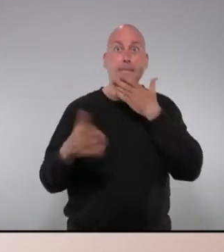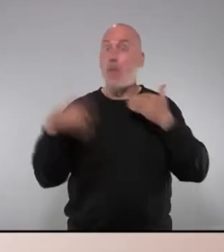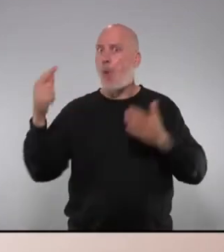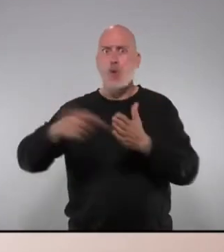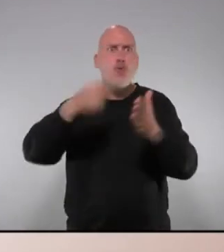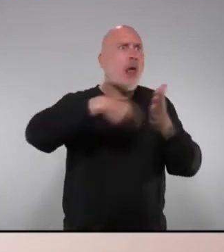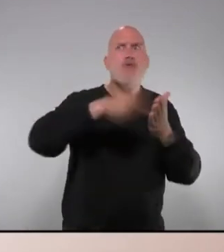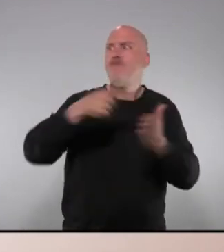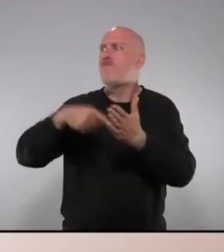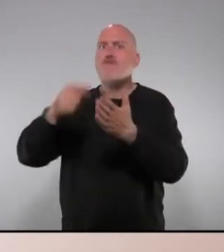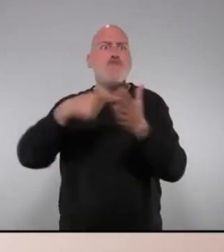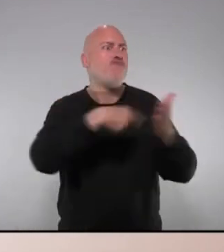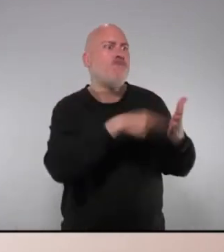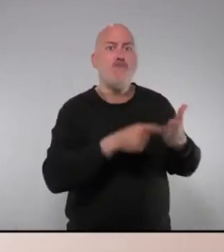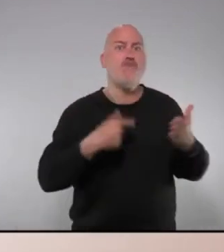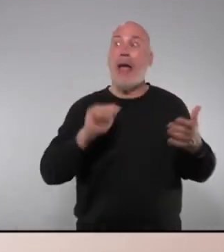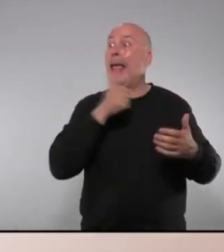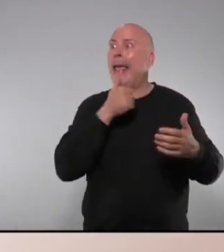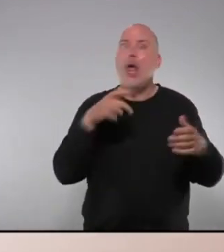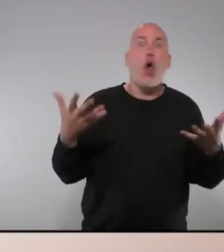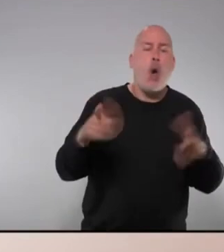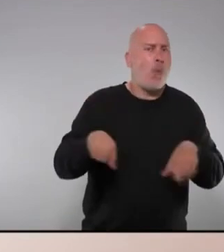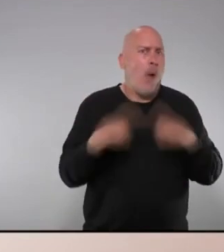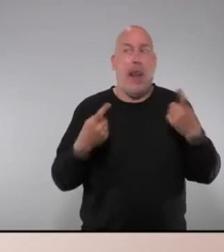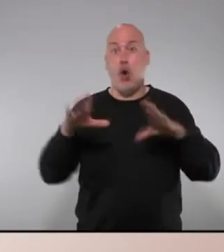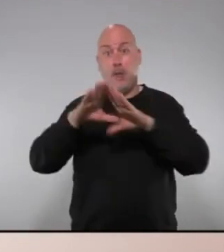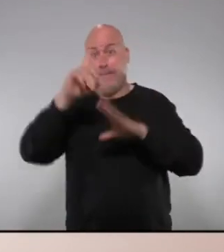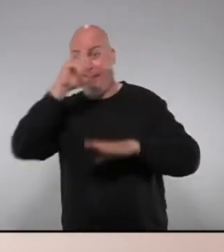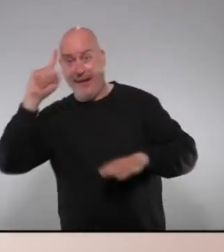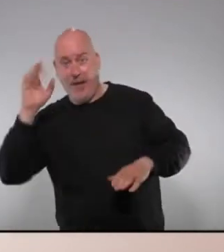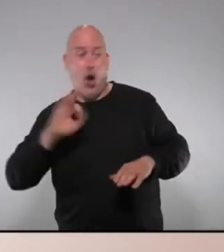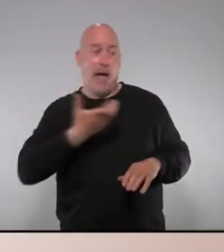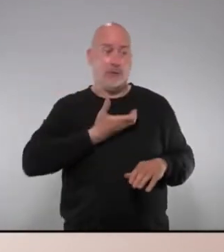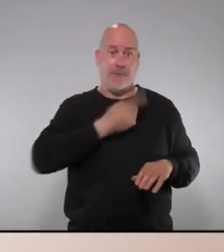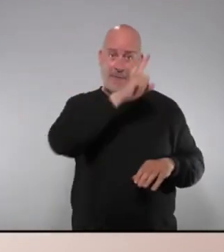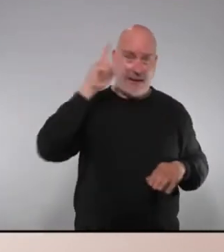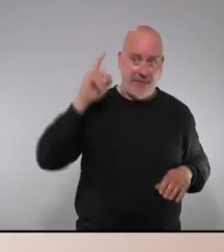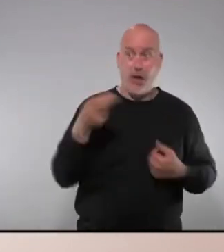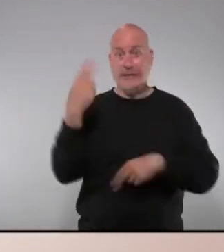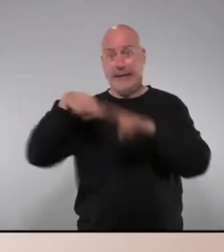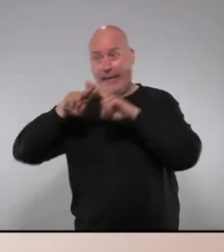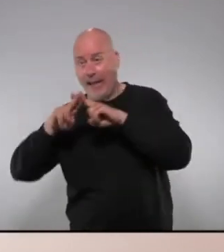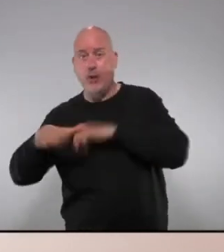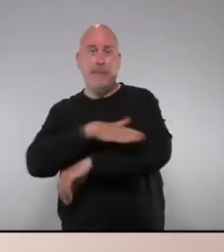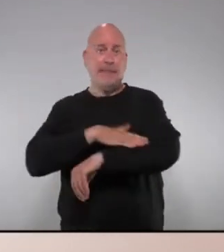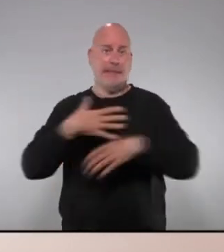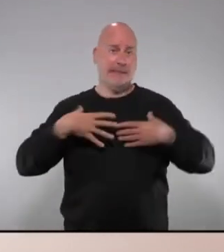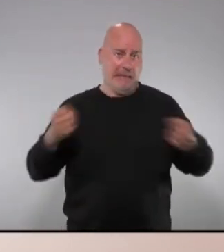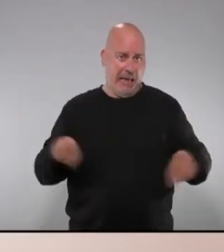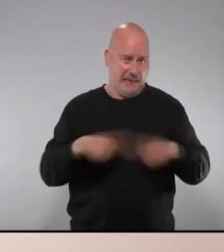contractar qui fos o com fos, si a la Comunitat de Madrid, a l'Ajuntament de Madrid, a la Generalitat o al Ministeri de Sanitat.